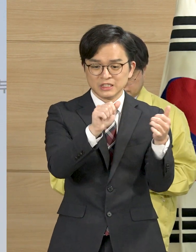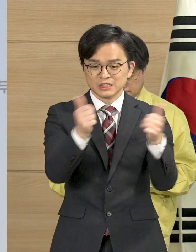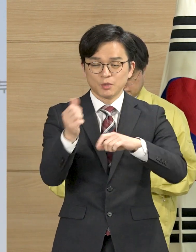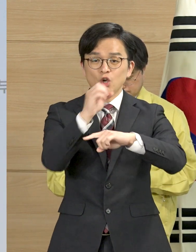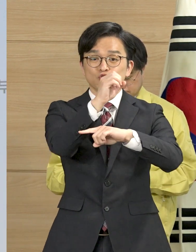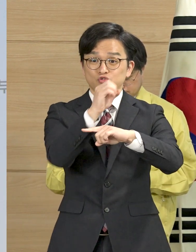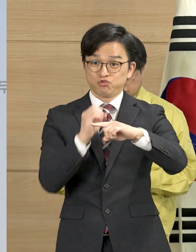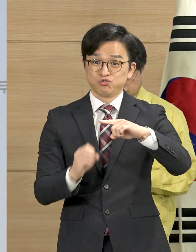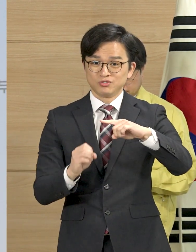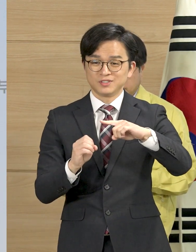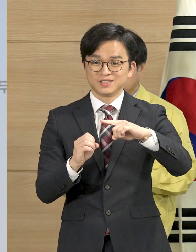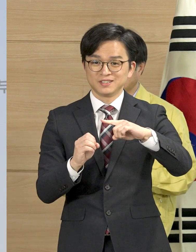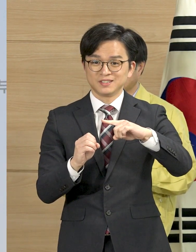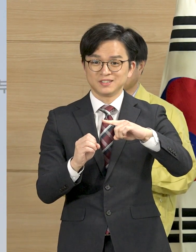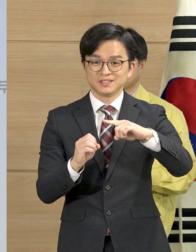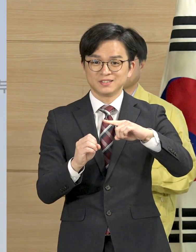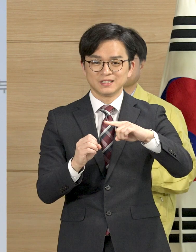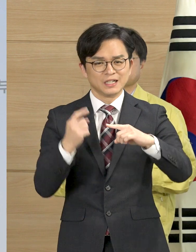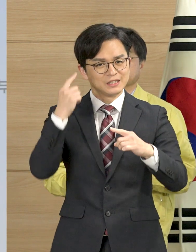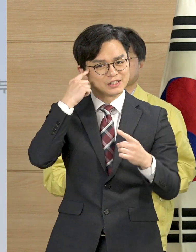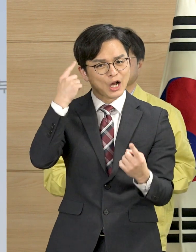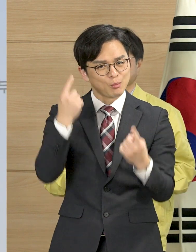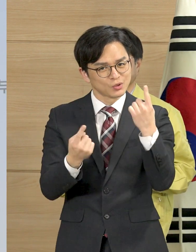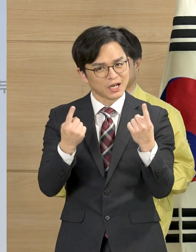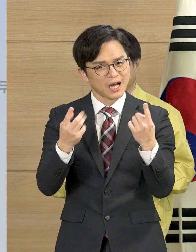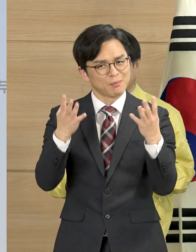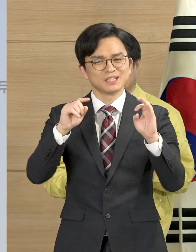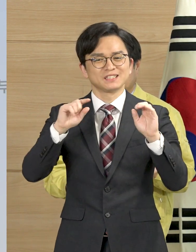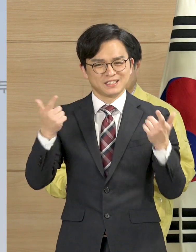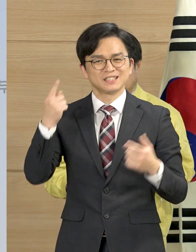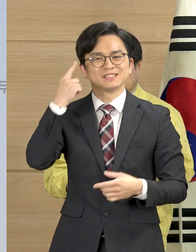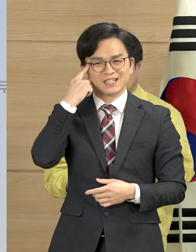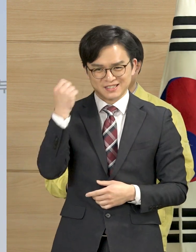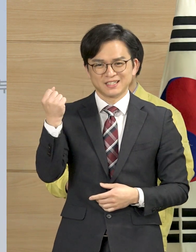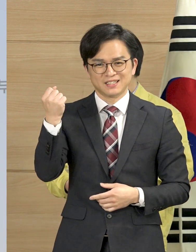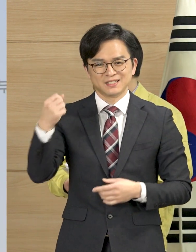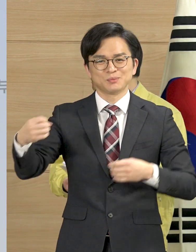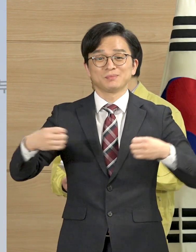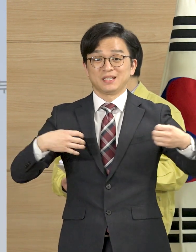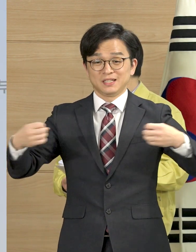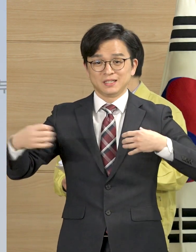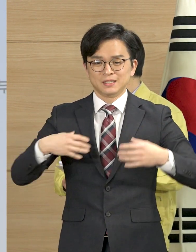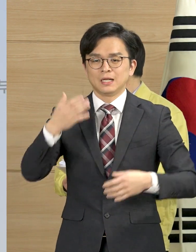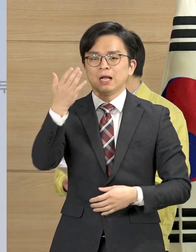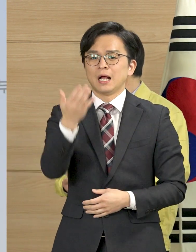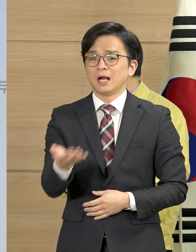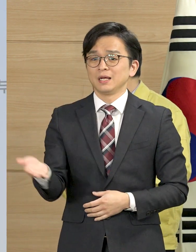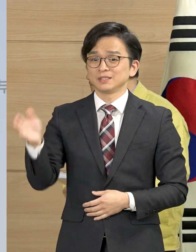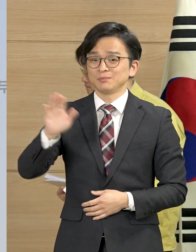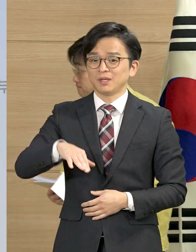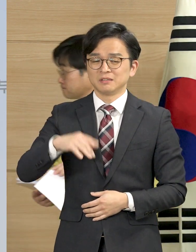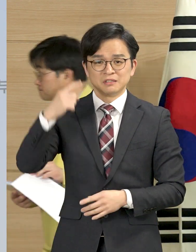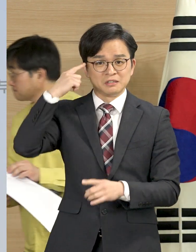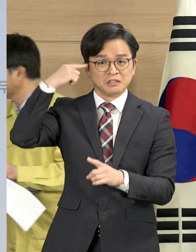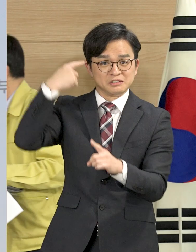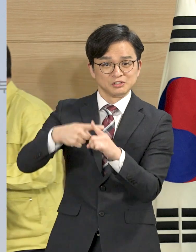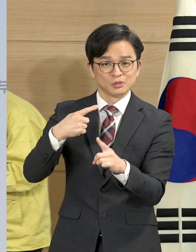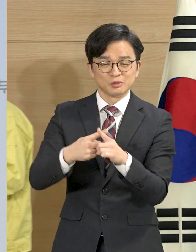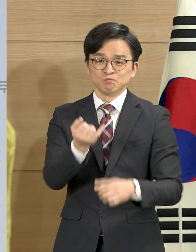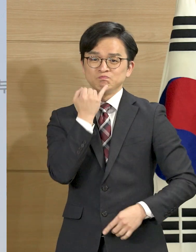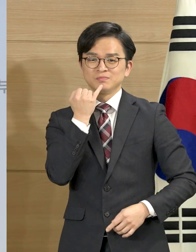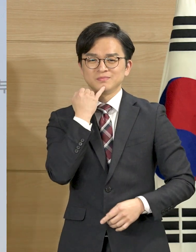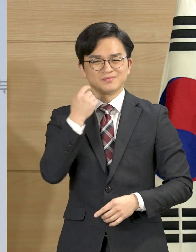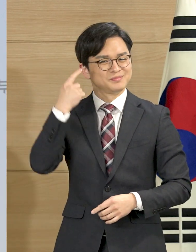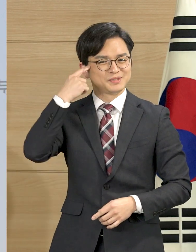단초에서 과 달리 더 낮을 수 있다는 의견을 제시하고 있습니다. 그러나 낙관할